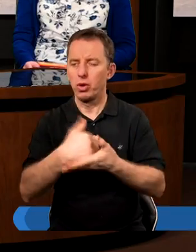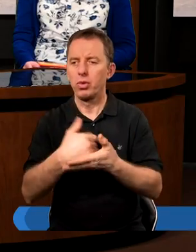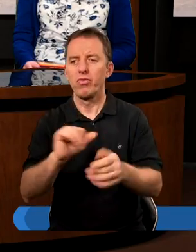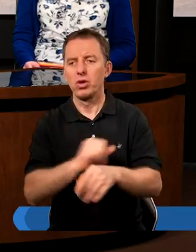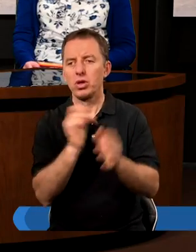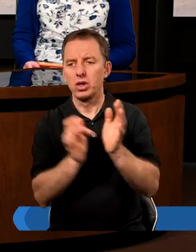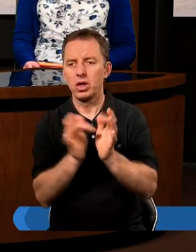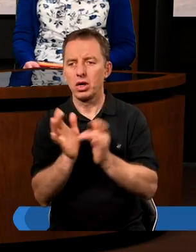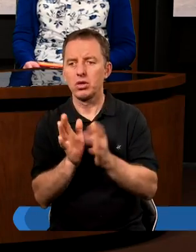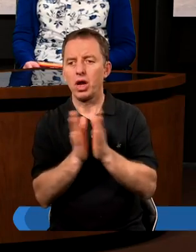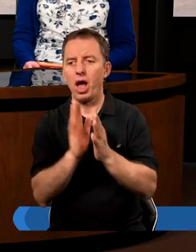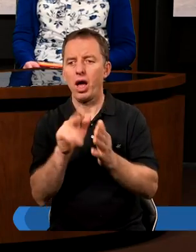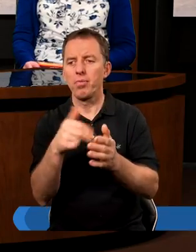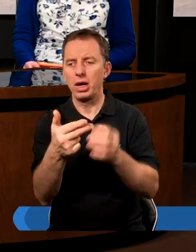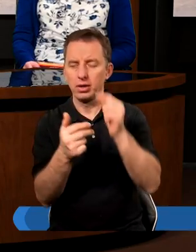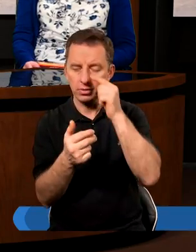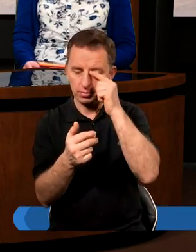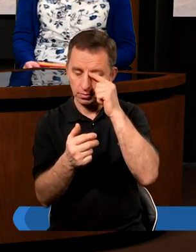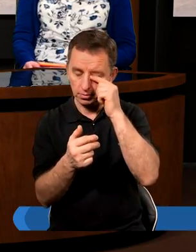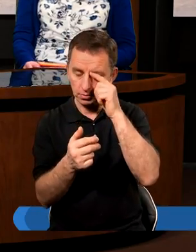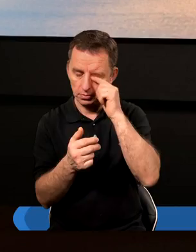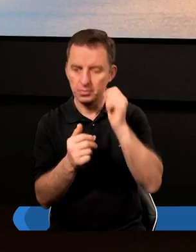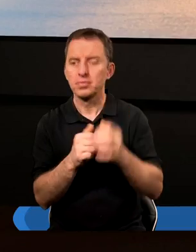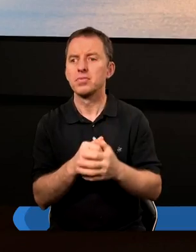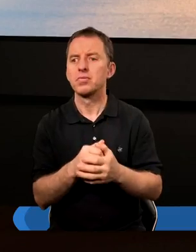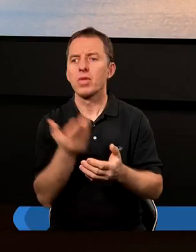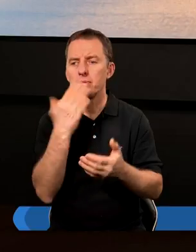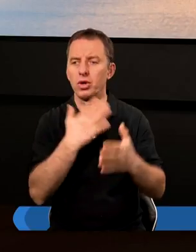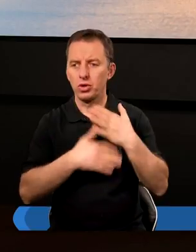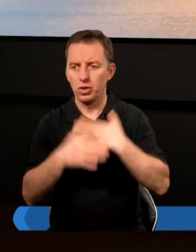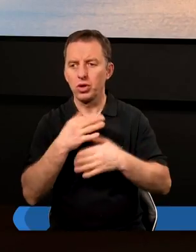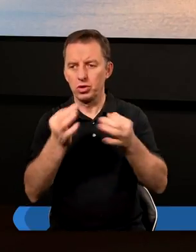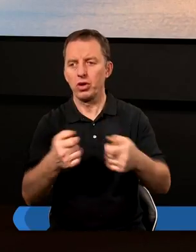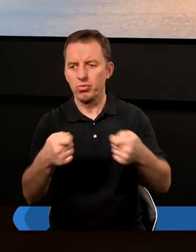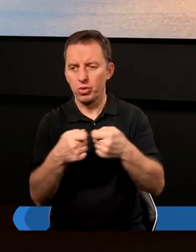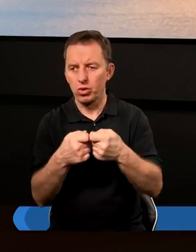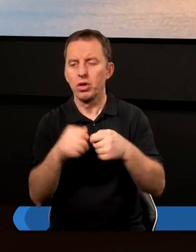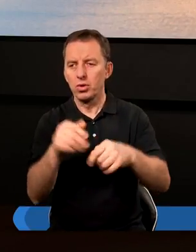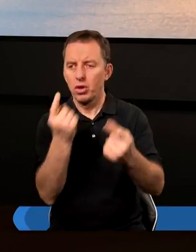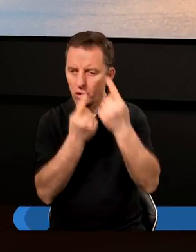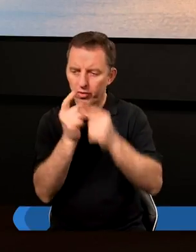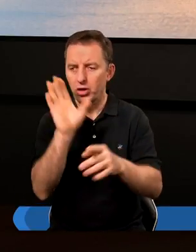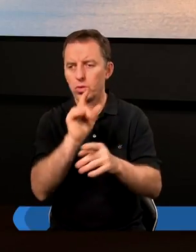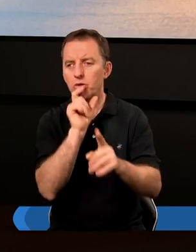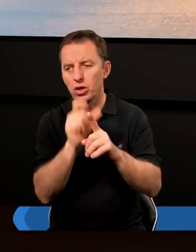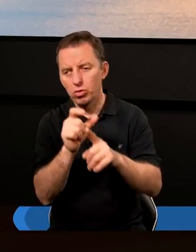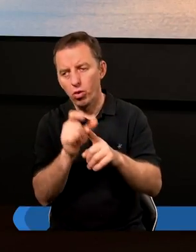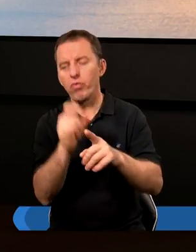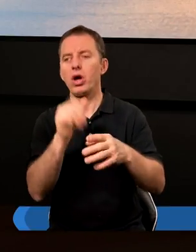imię Jezusa Chrystusa. Amen. Amen. Bardzo się cieszę, że dzisiaj wspólnie możemy rozważać Boże Słowo.